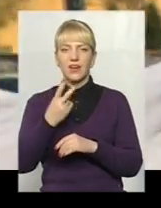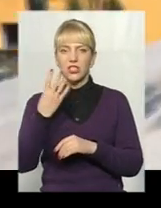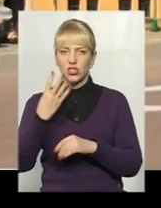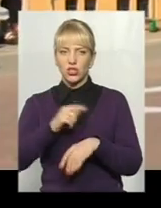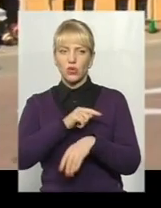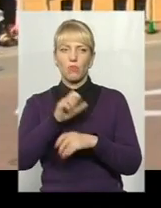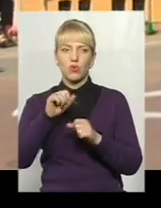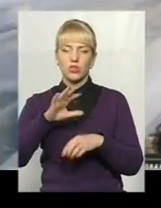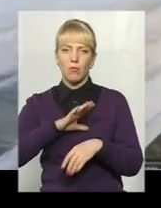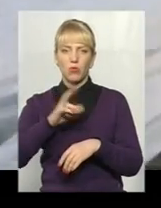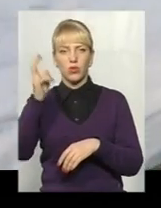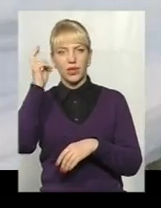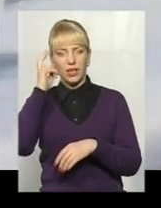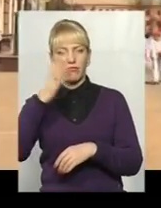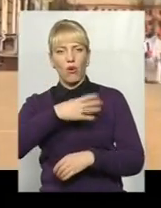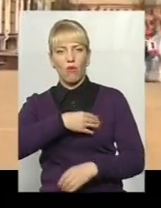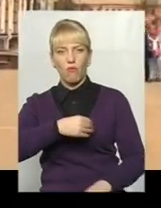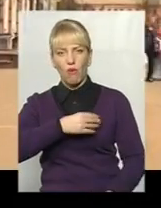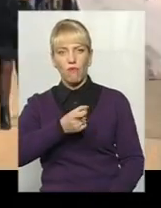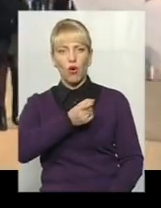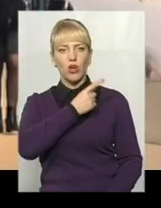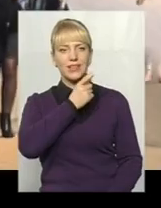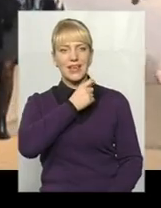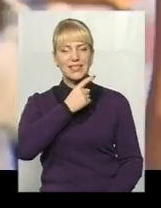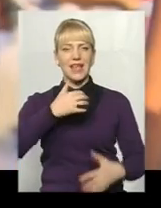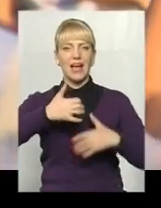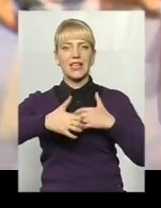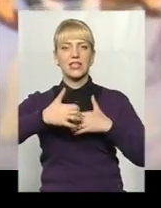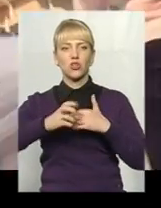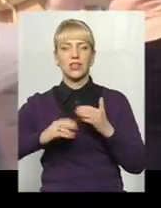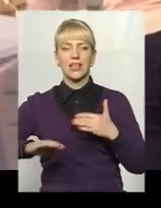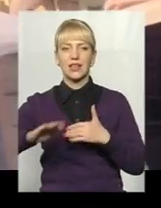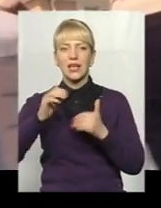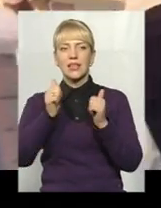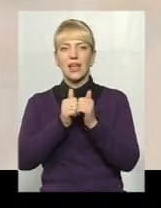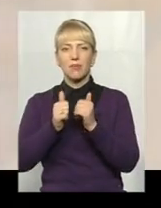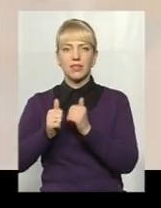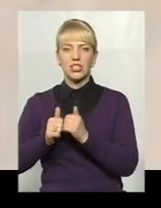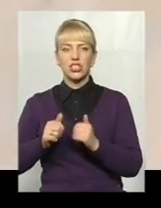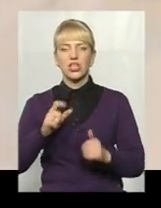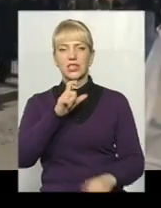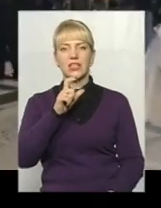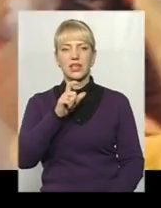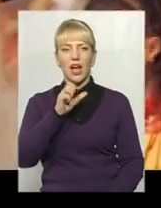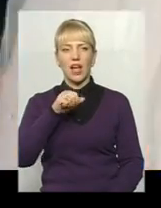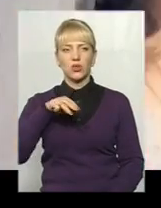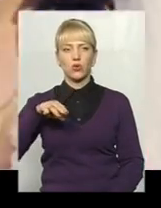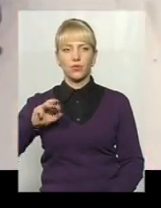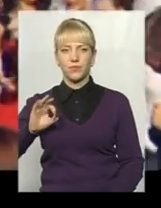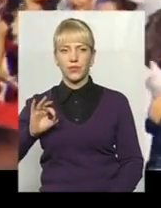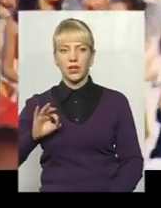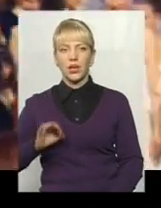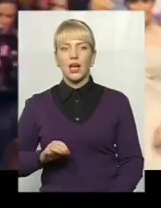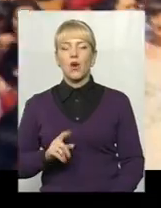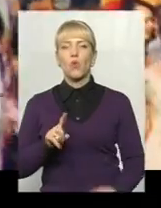у Києві, Львові, Одесі, Херсоні та на територіях наближених до зони проведення антитерористичної операції,